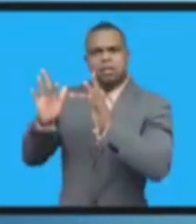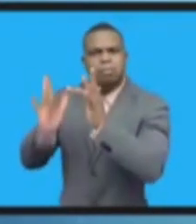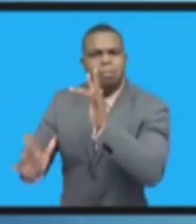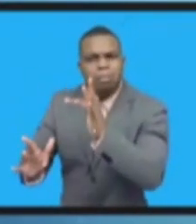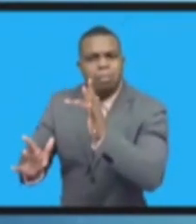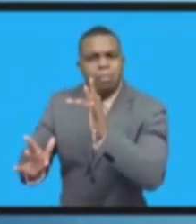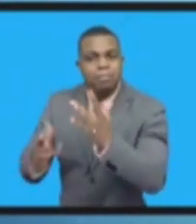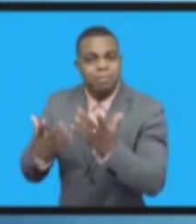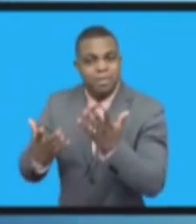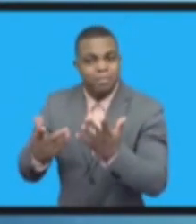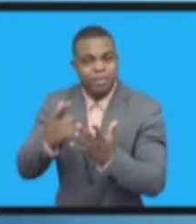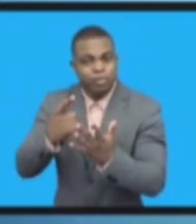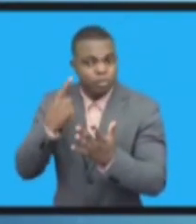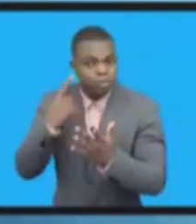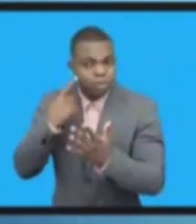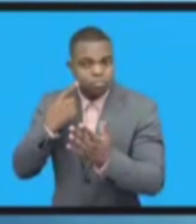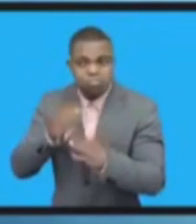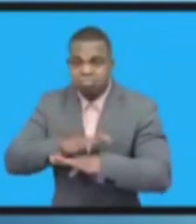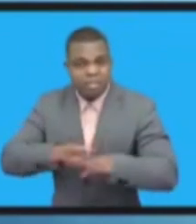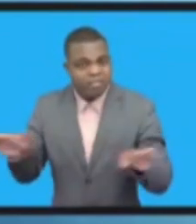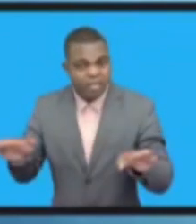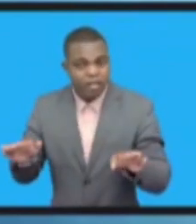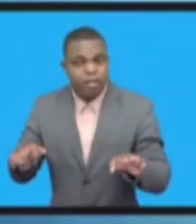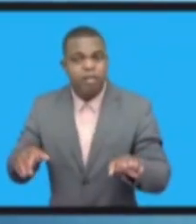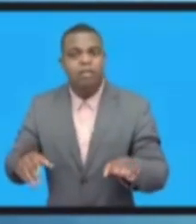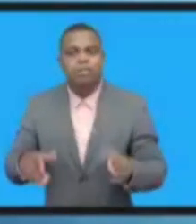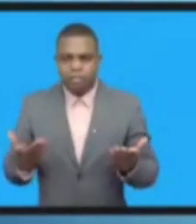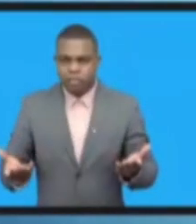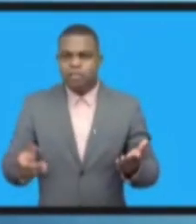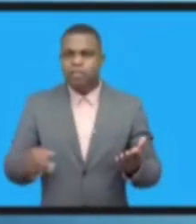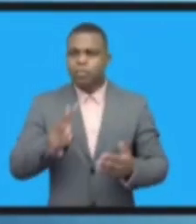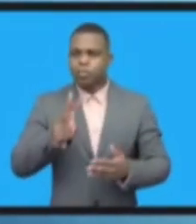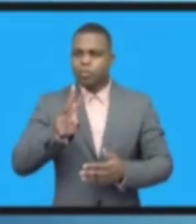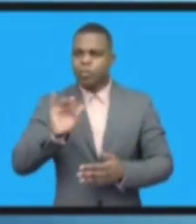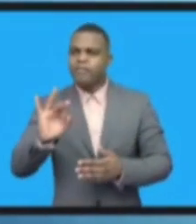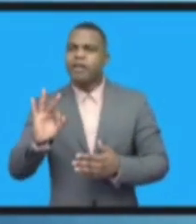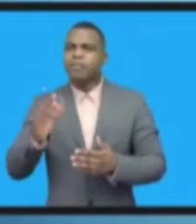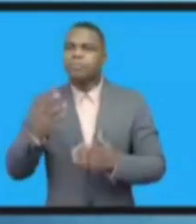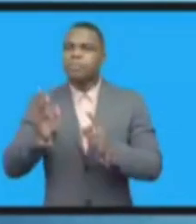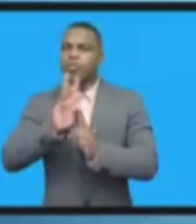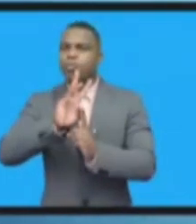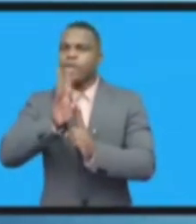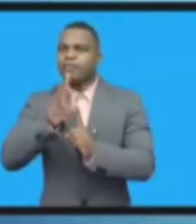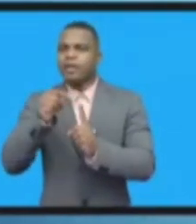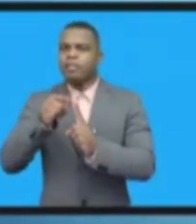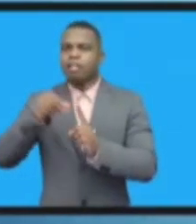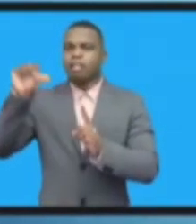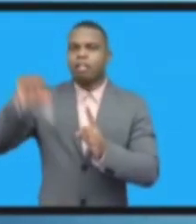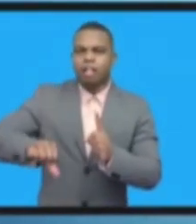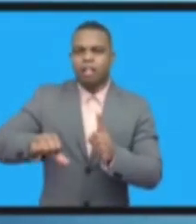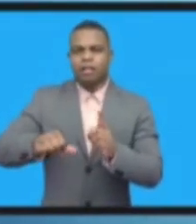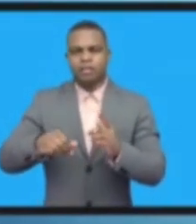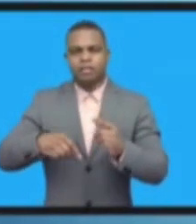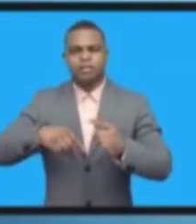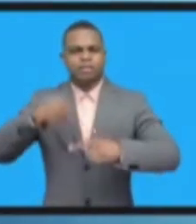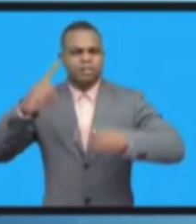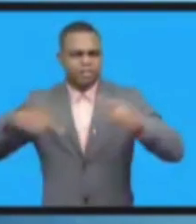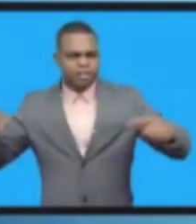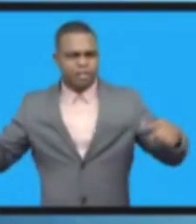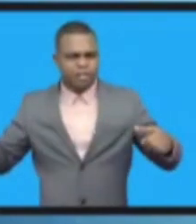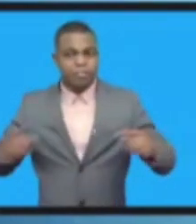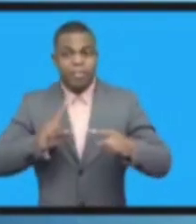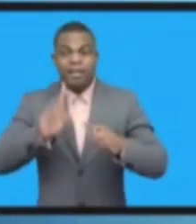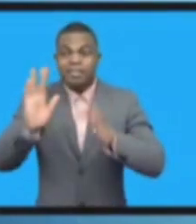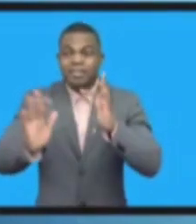может отключиться. Можно сыну своему взять и отключить Wi-Fi за то, что он там сильно много играет. Но при этом интернет-то продолжает